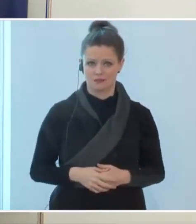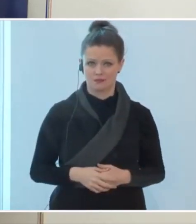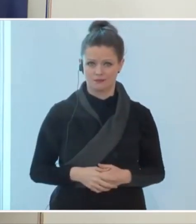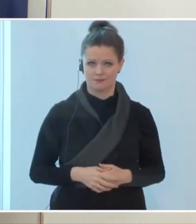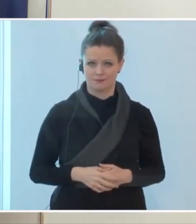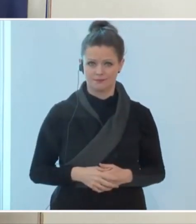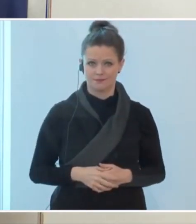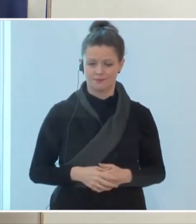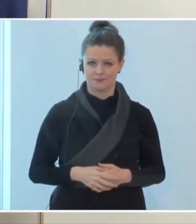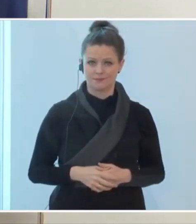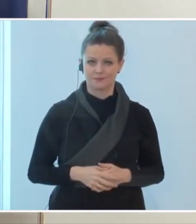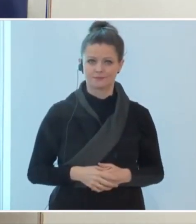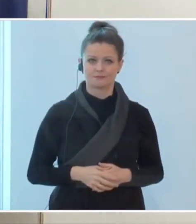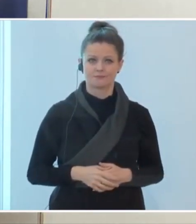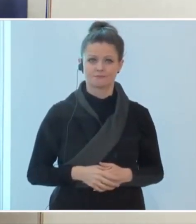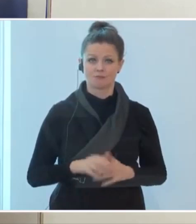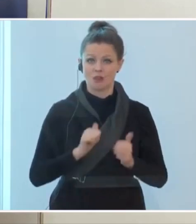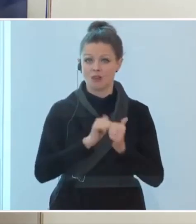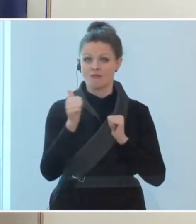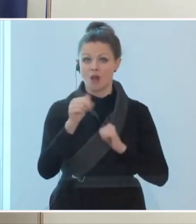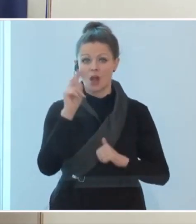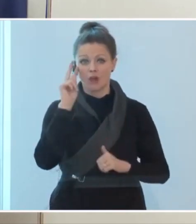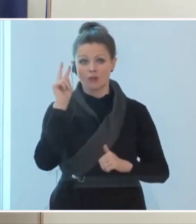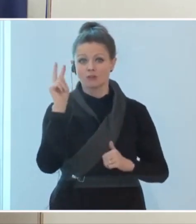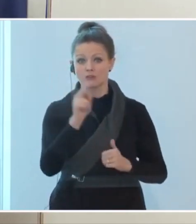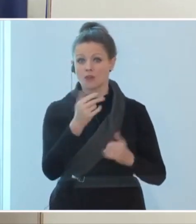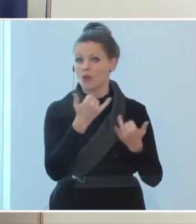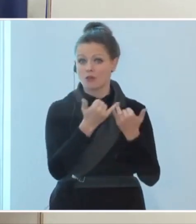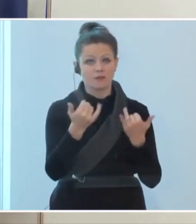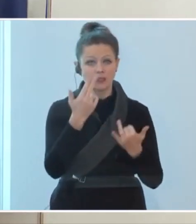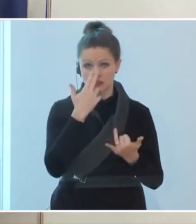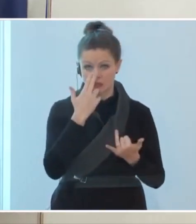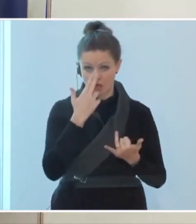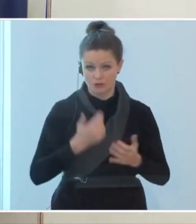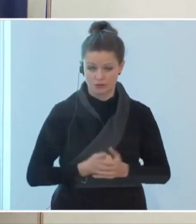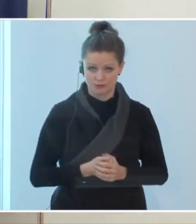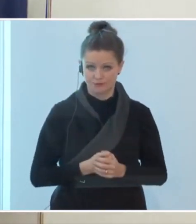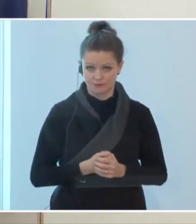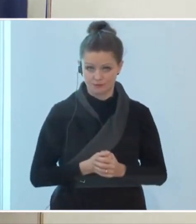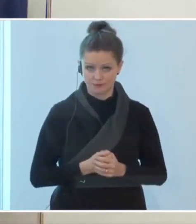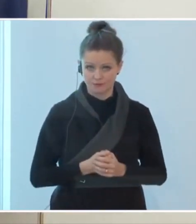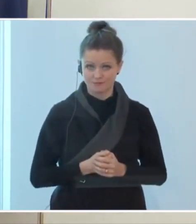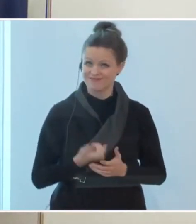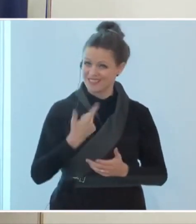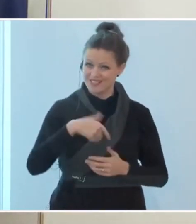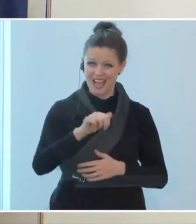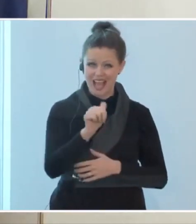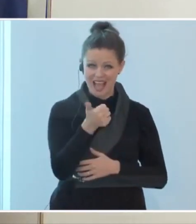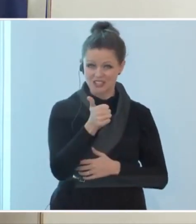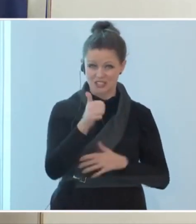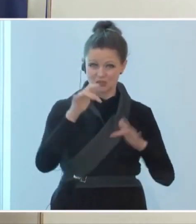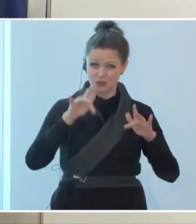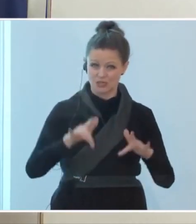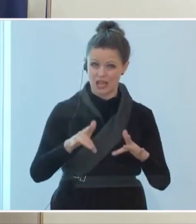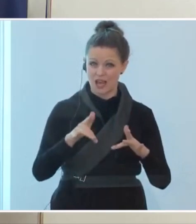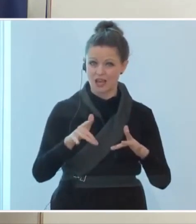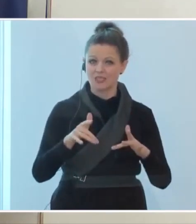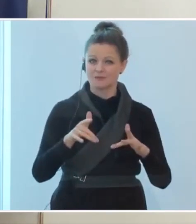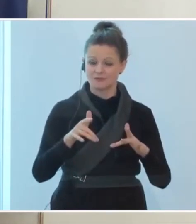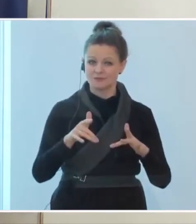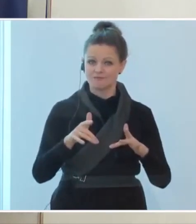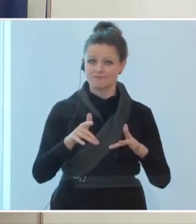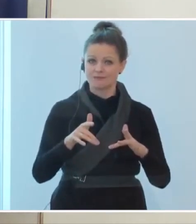Perspektivisch gesprochen bedeutet das, dass wir nach wie vor bei unserer Einschätzung bleiben, dass wir im Sommer wieder zur